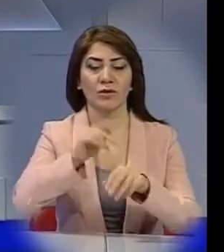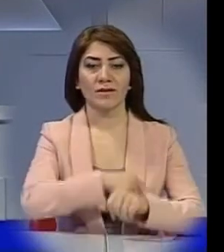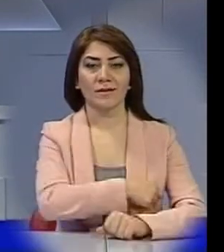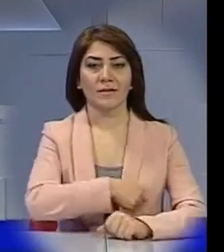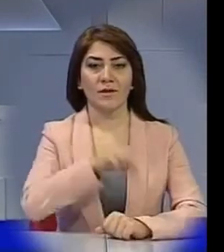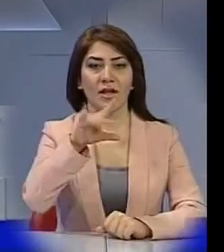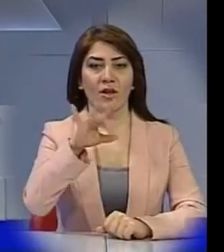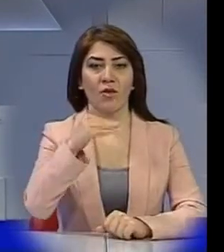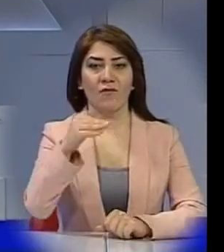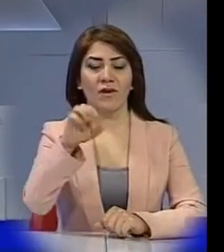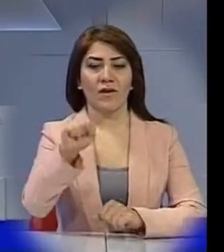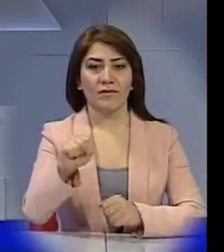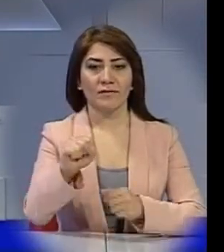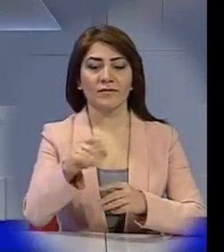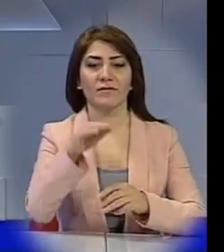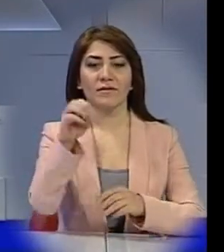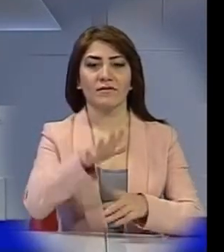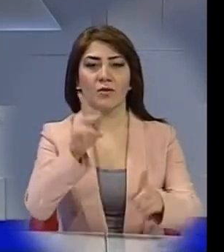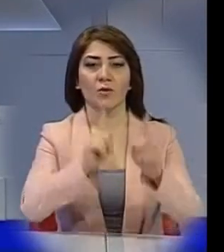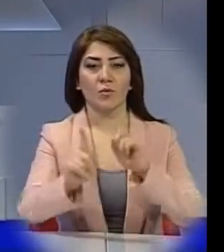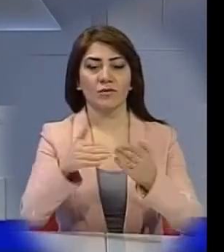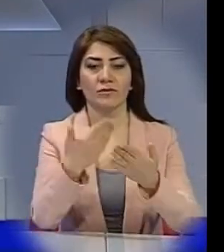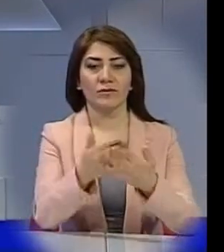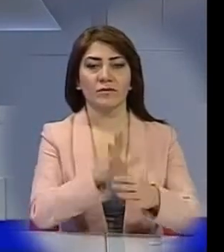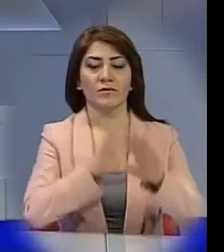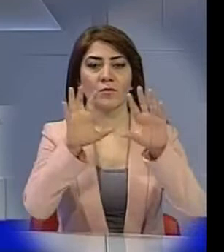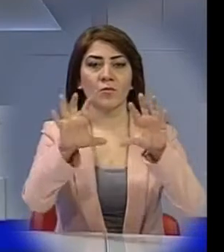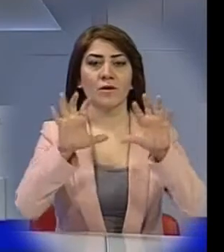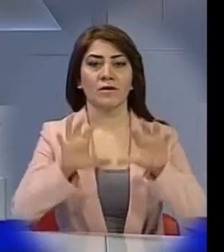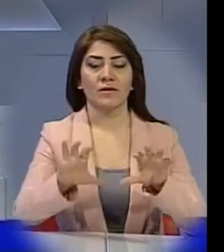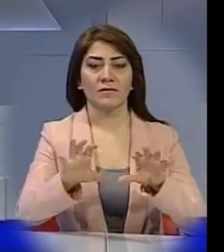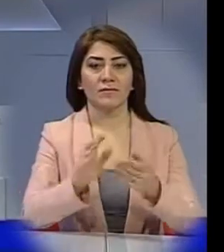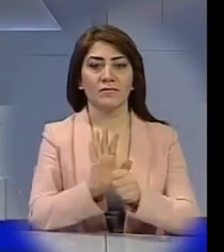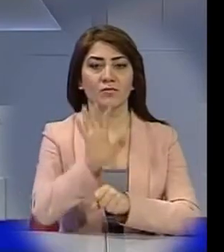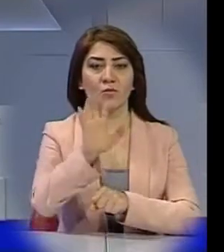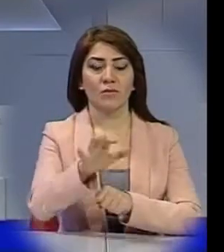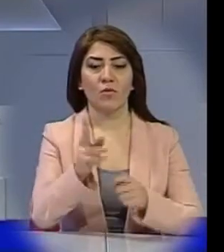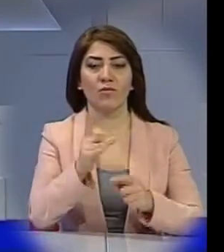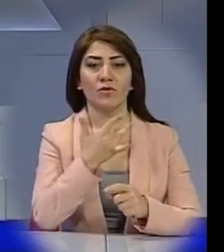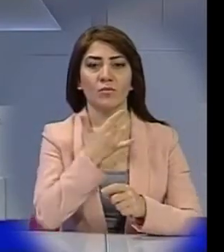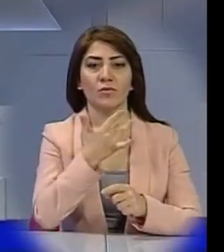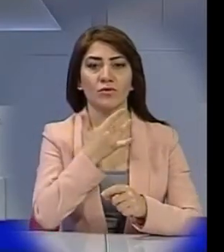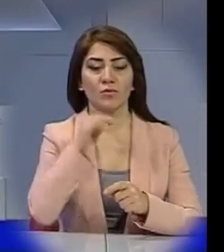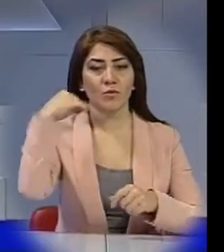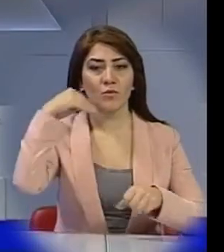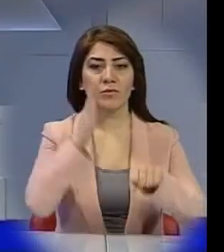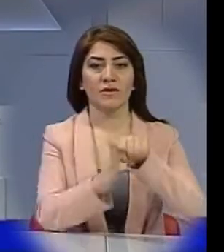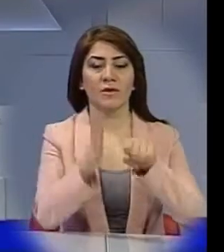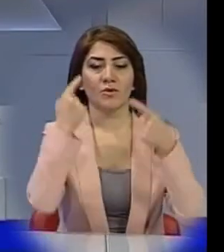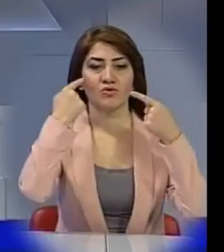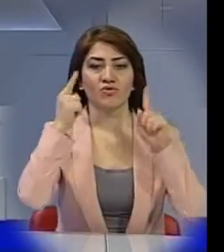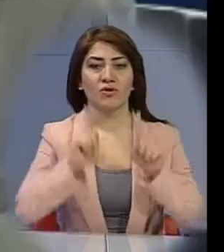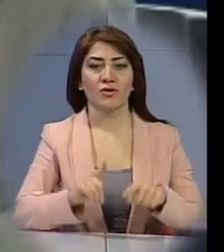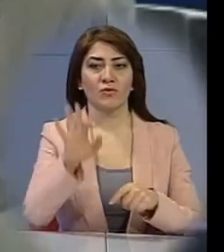պատգամավոր Հերոլվ անեմմանսը կարութին բանը ձևի նախագից է ուղարկել, որը կոչի անում ճանաչել թուրկյայու միրականացված հայոտ ծեղ